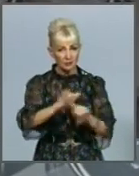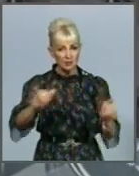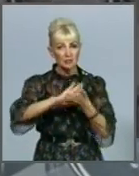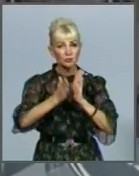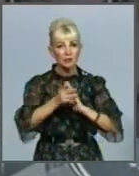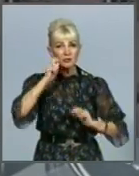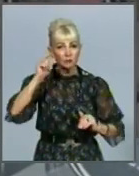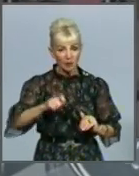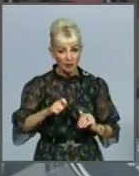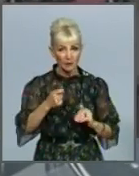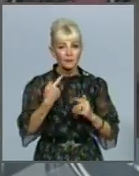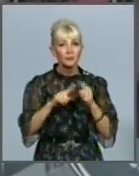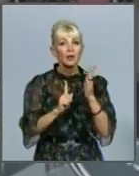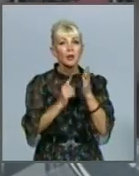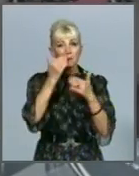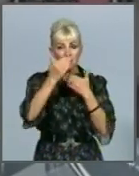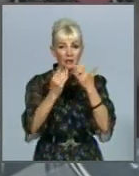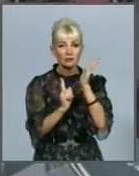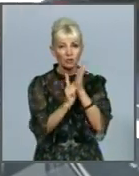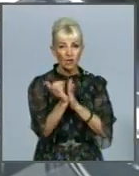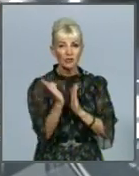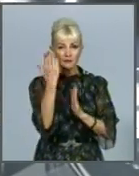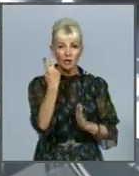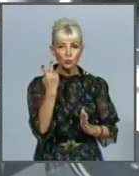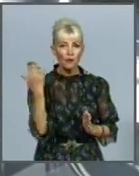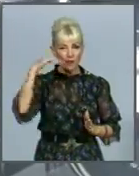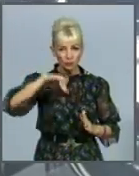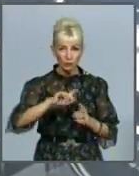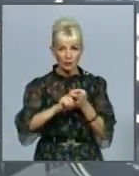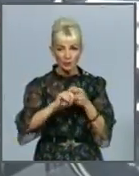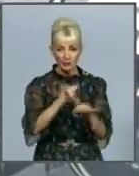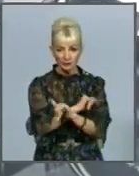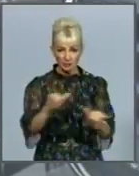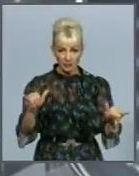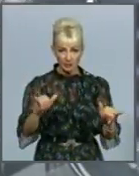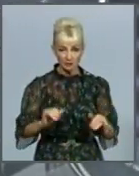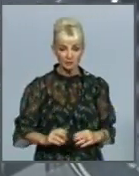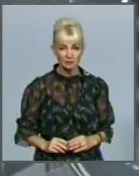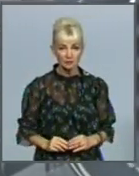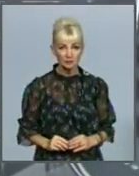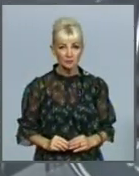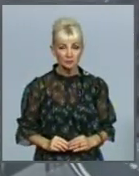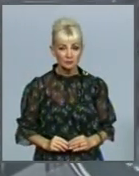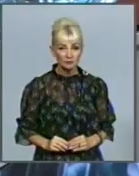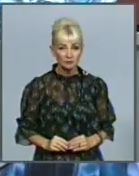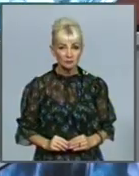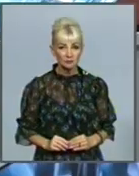в країні перед часним початком другої хвилі пандемії. Ілля Колтунов, Ігор Луханін. Харківські Звістя.